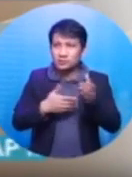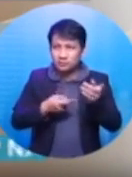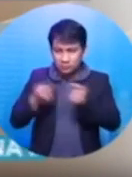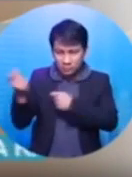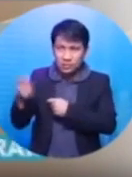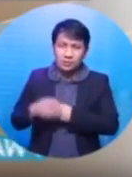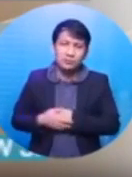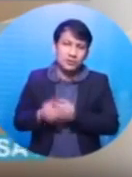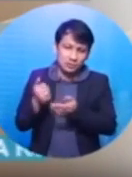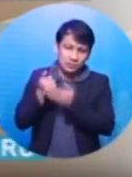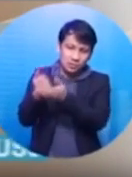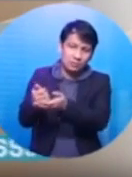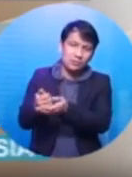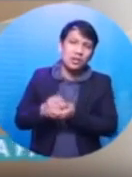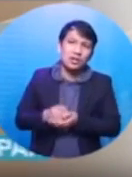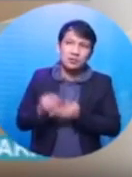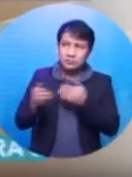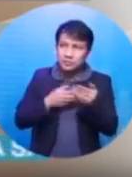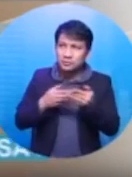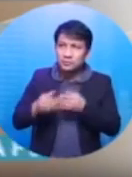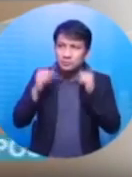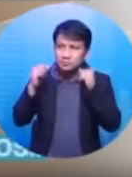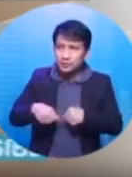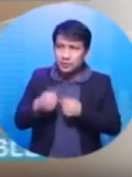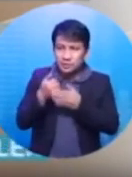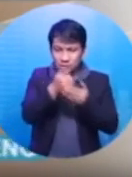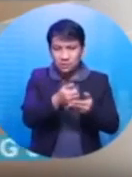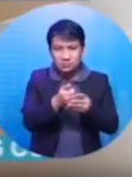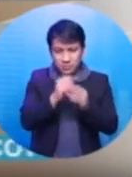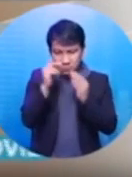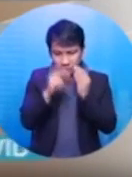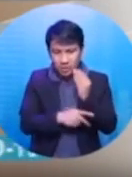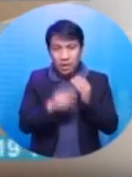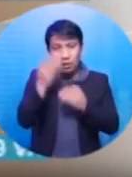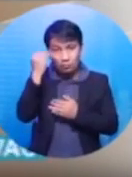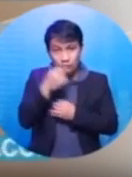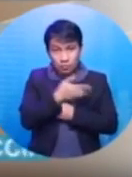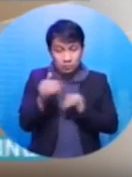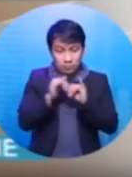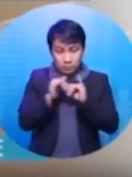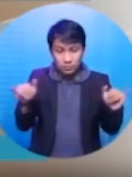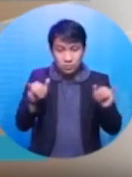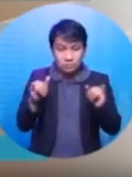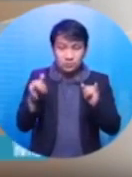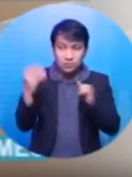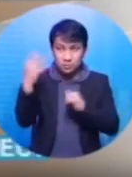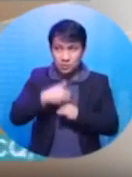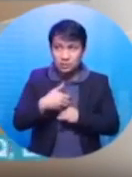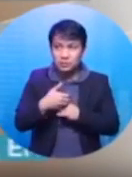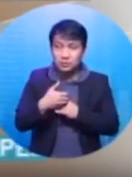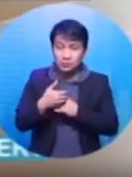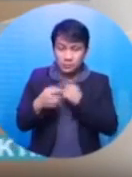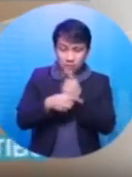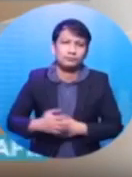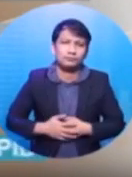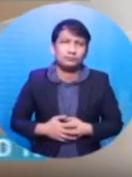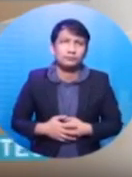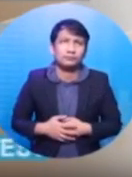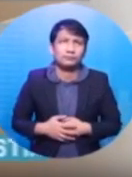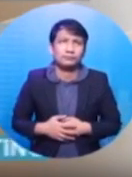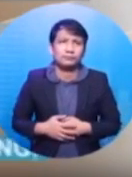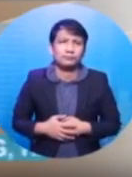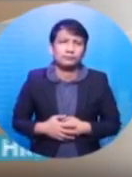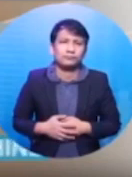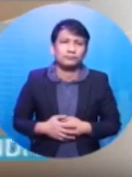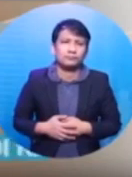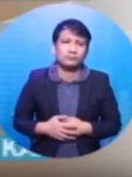doon. Tutulungan pa kita na kung anong pwede maitulong ng programa para maging maayos ng paghiwalay mo. Nay, ganito